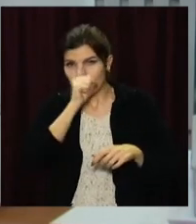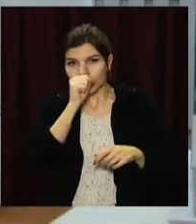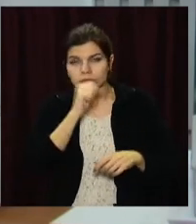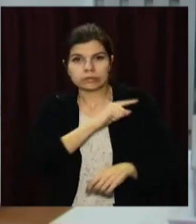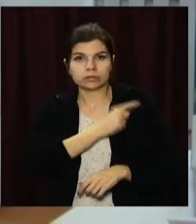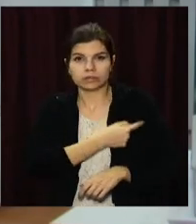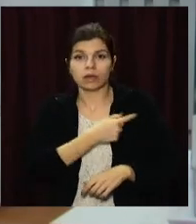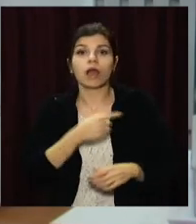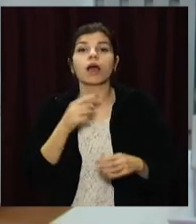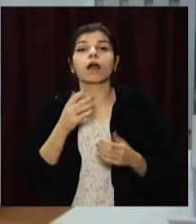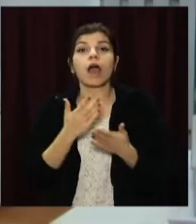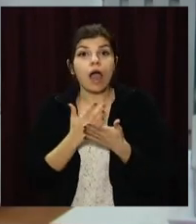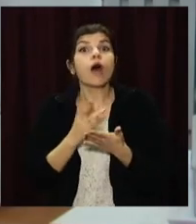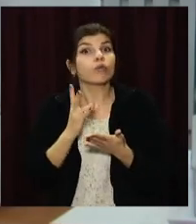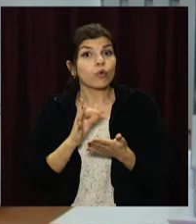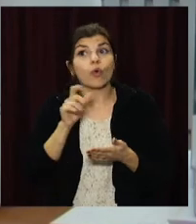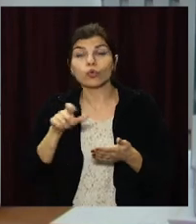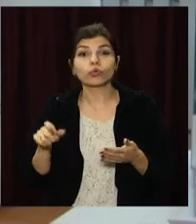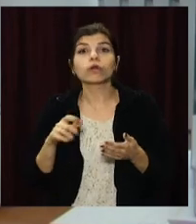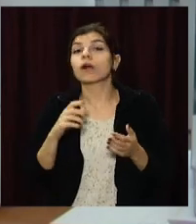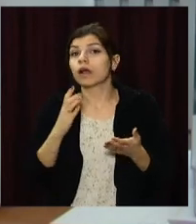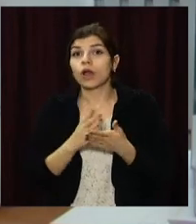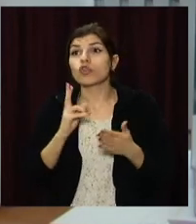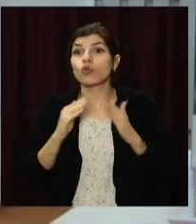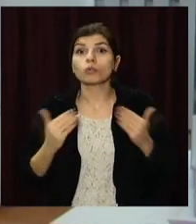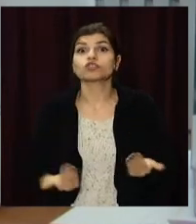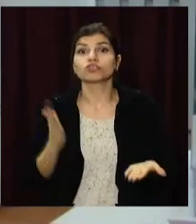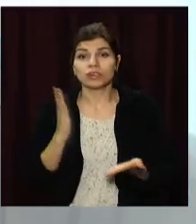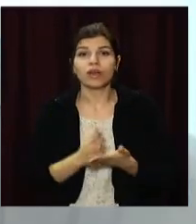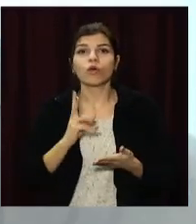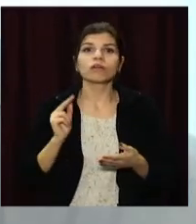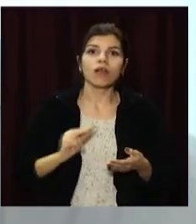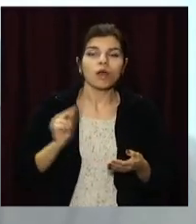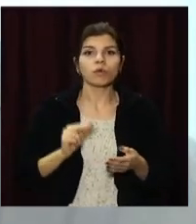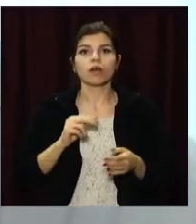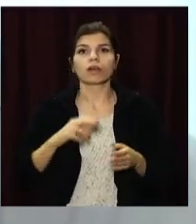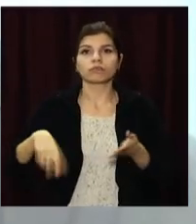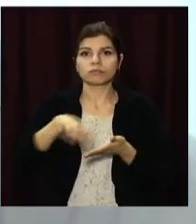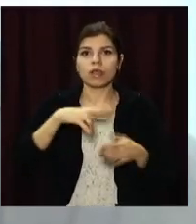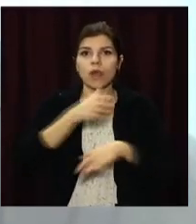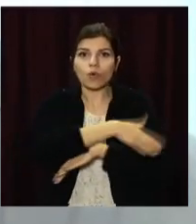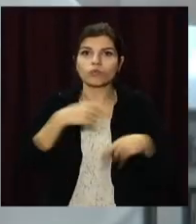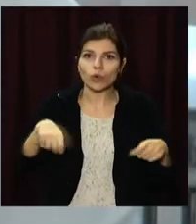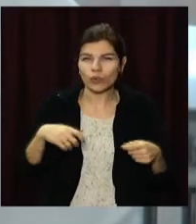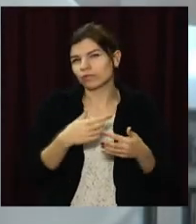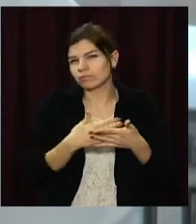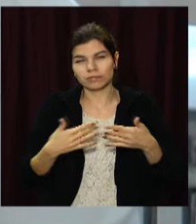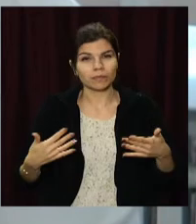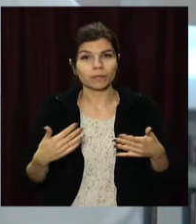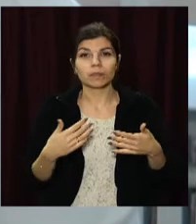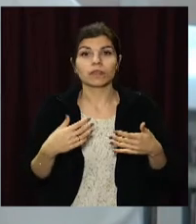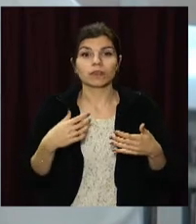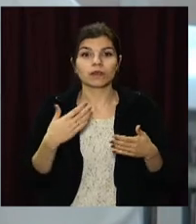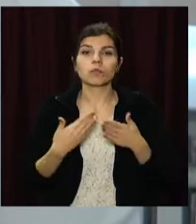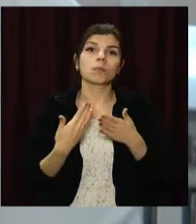яким є де жити, але вони працюють, вони кудись ходять. Бувають рибаки, які на